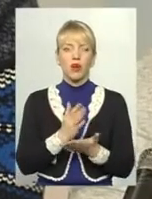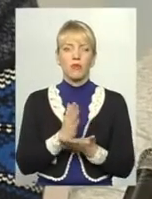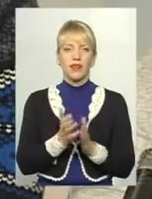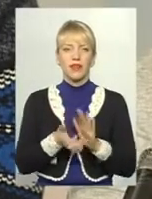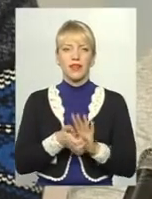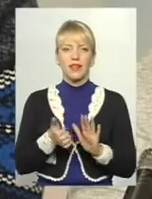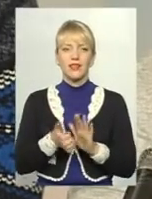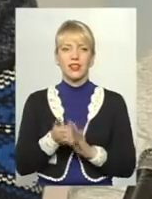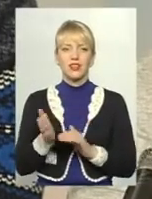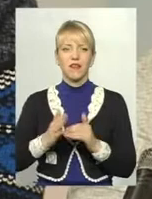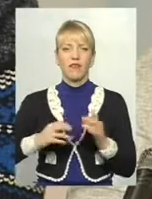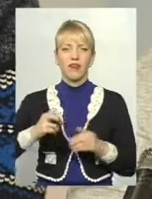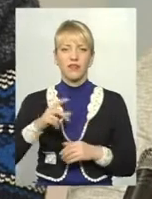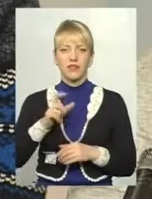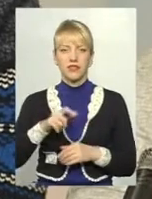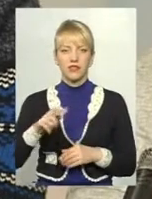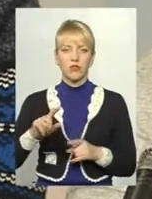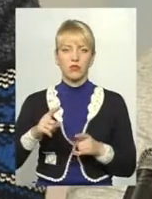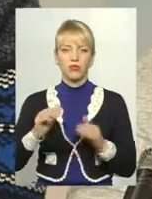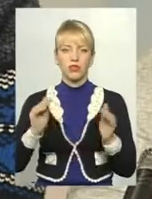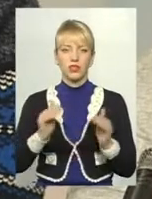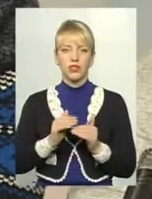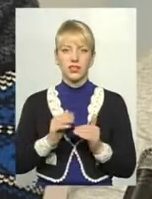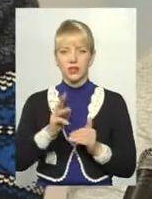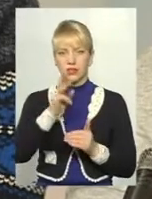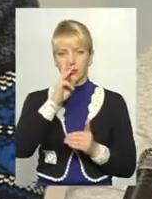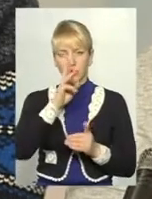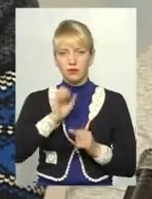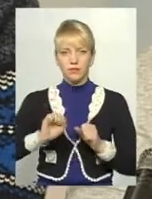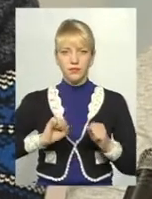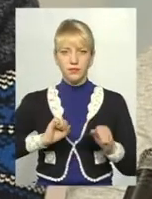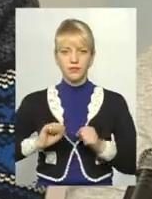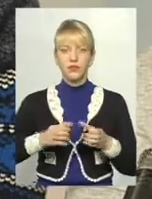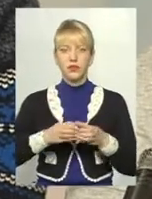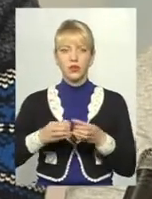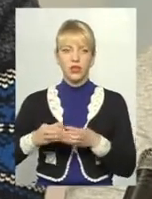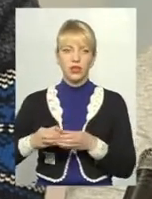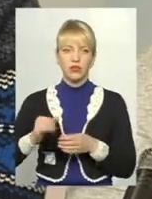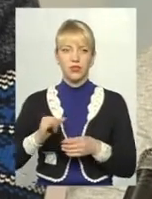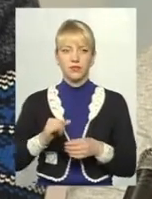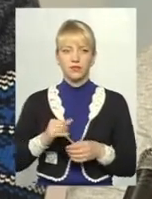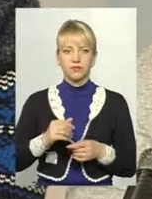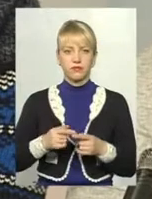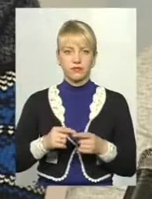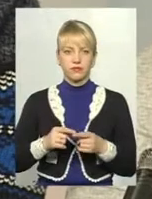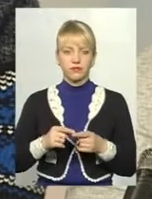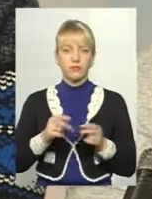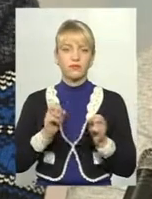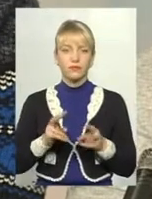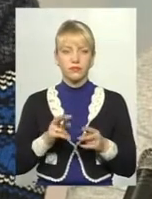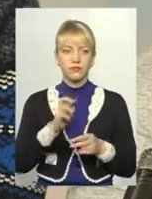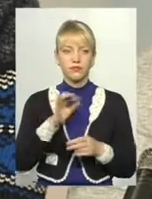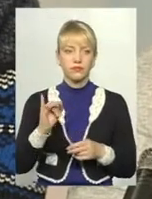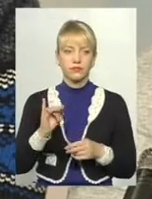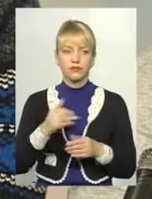нестача саме фахівців, тому що низька заробітня плата керівників гуртків, і стимулювати, як би ми